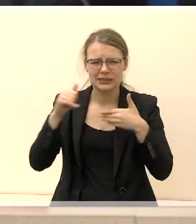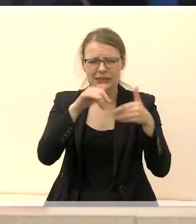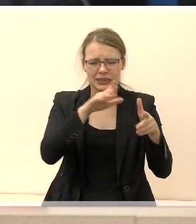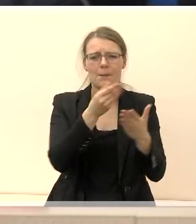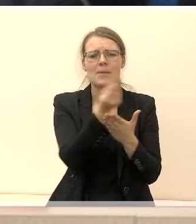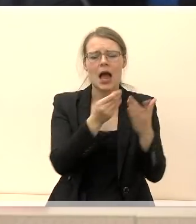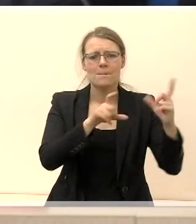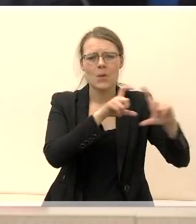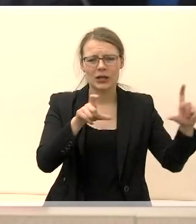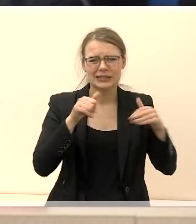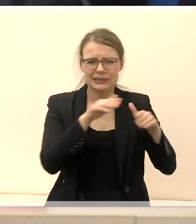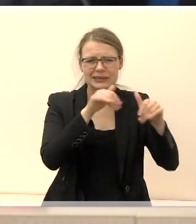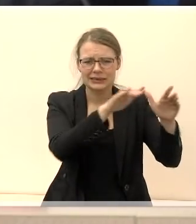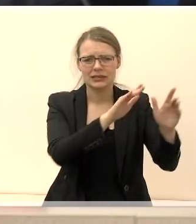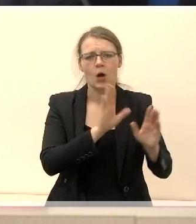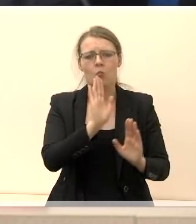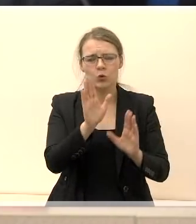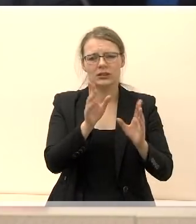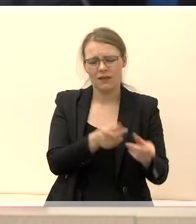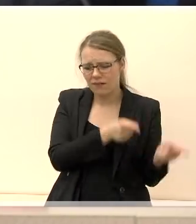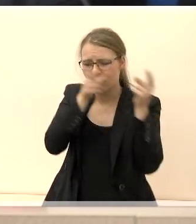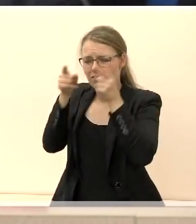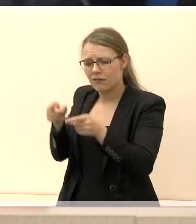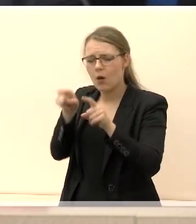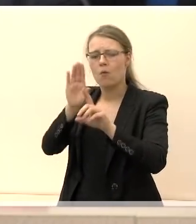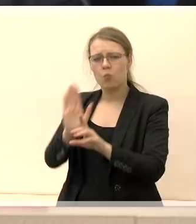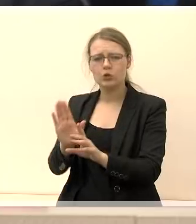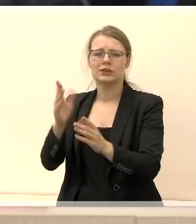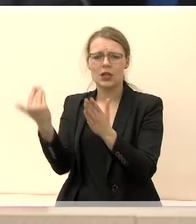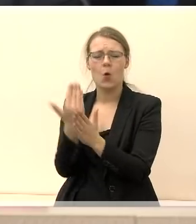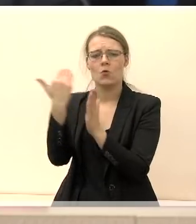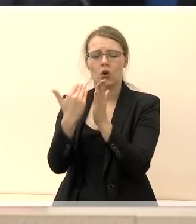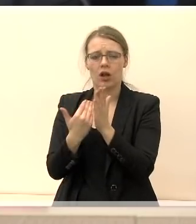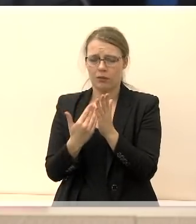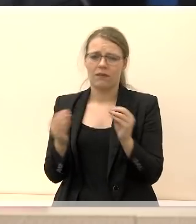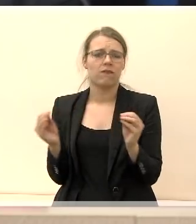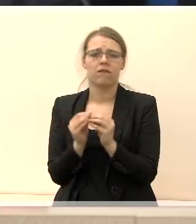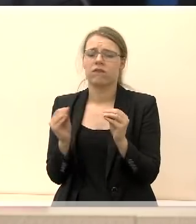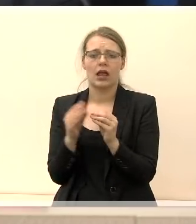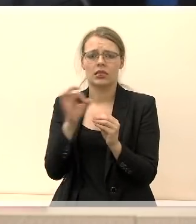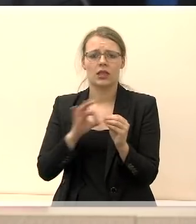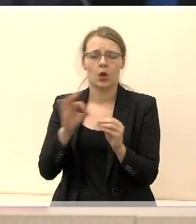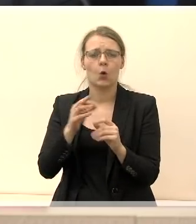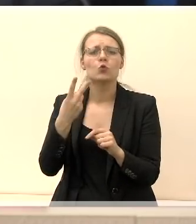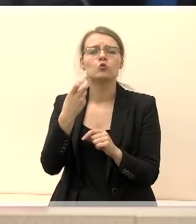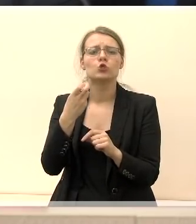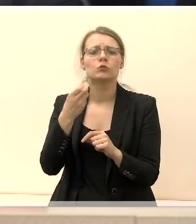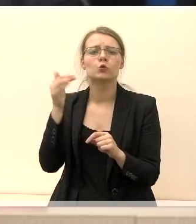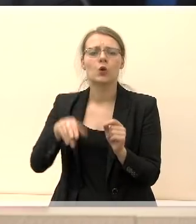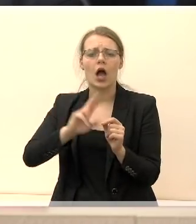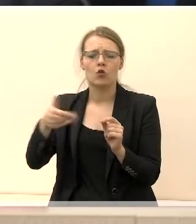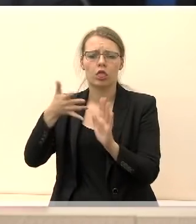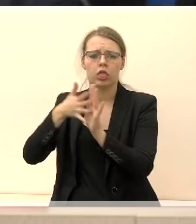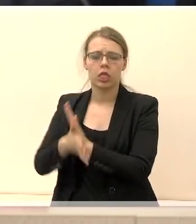mokyklos. Ateis, pa, įsikurs kažkokie tai programos. Nieko neįvyko. Išlaidavom 200 tūkstančių eurų